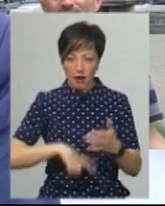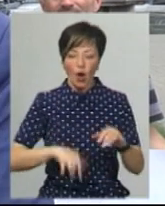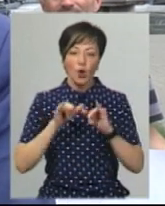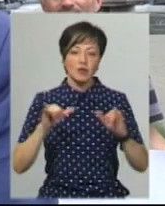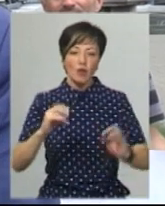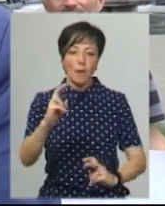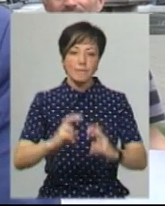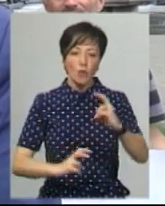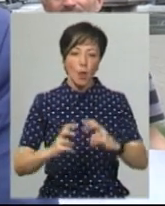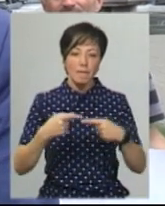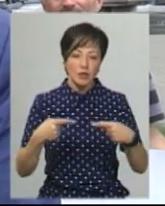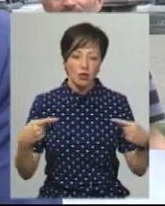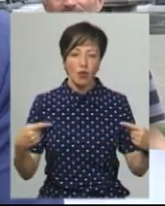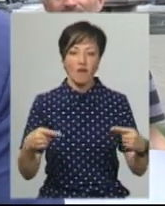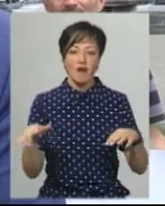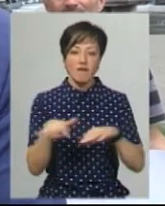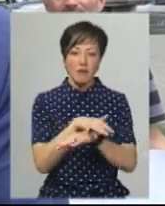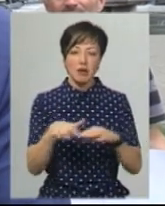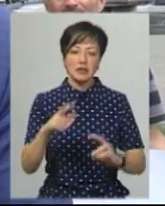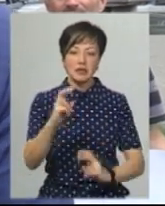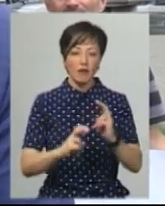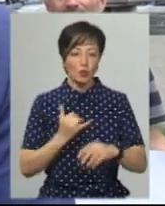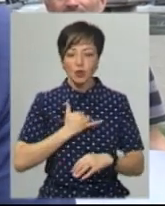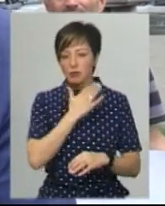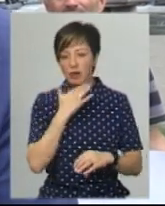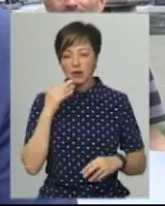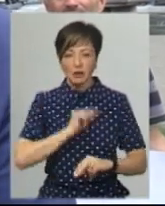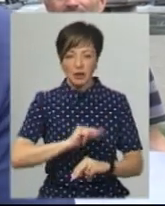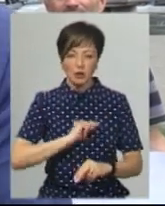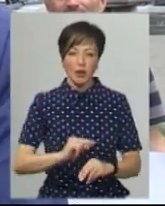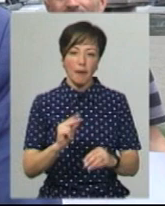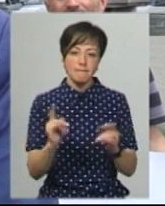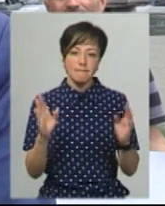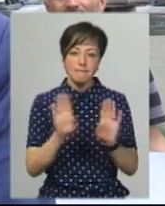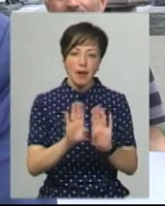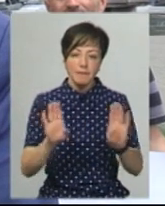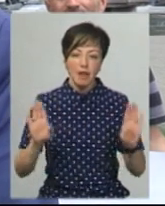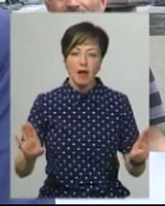промисловість, фабрики, заводи в нас дуже багато працюють, меблеві фабрики,